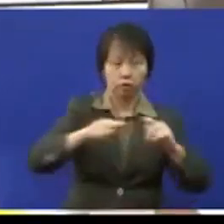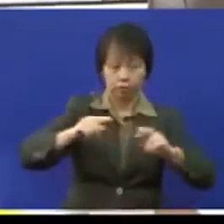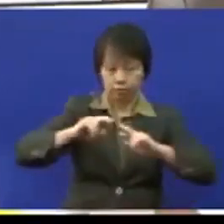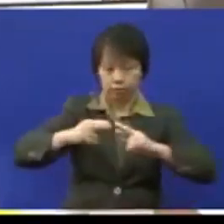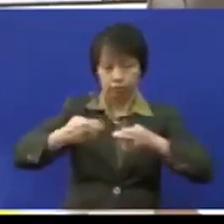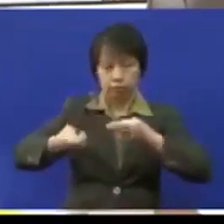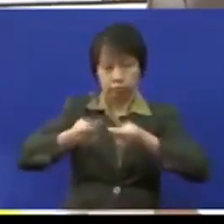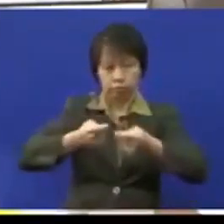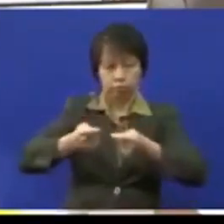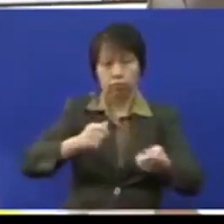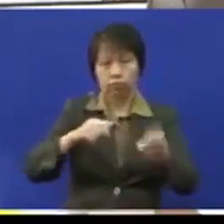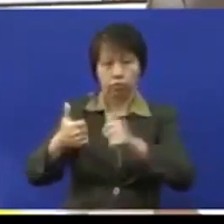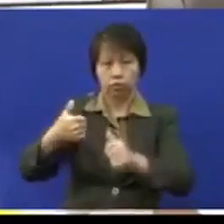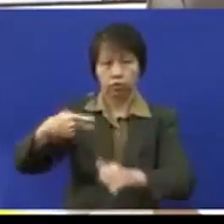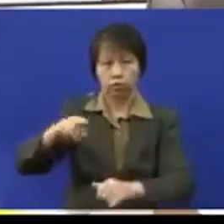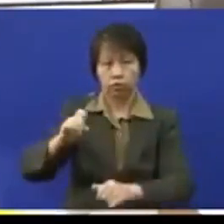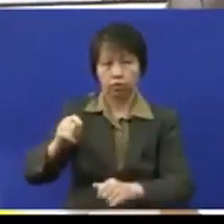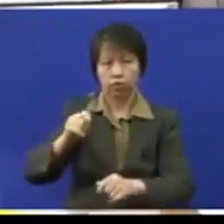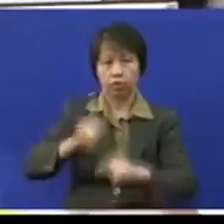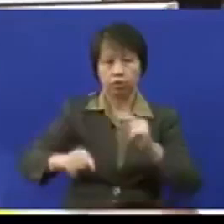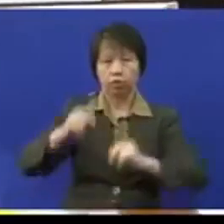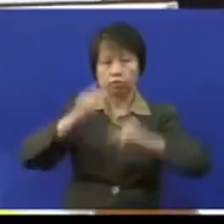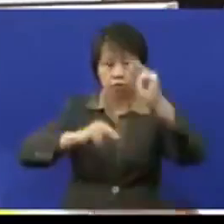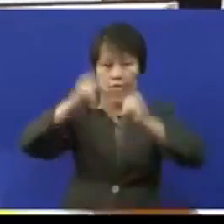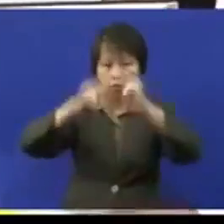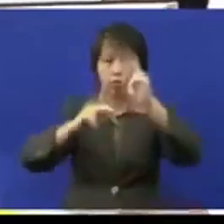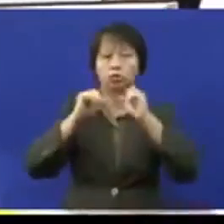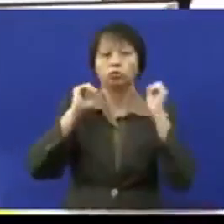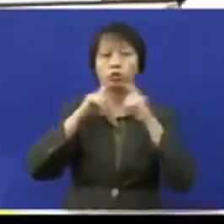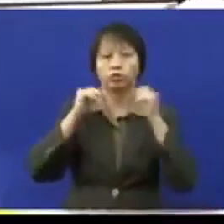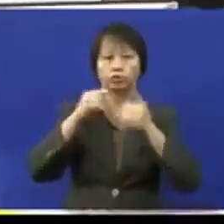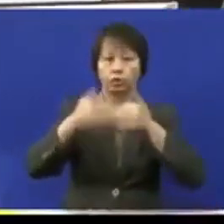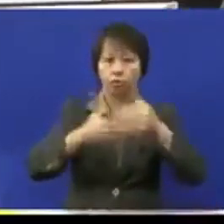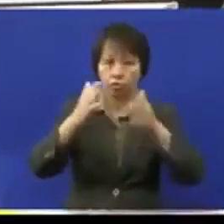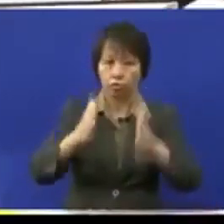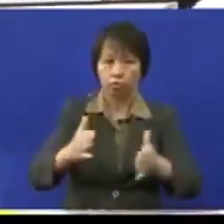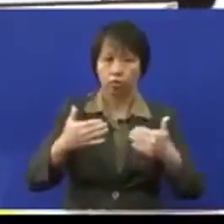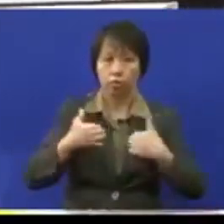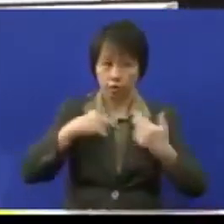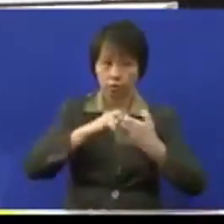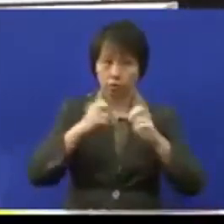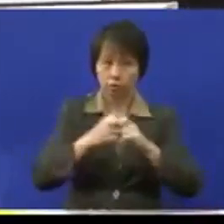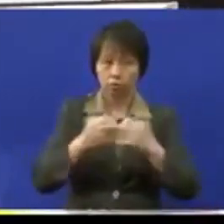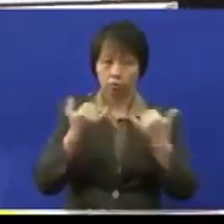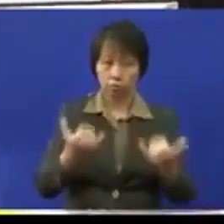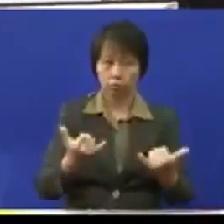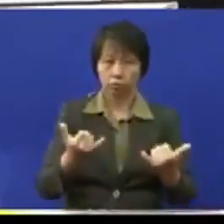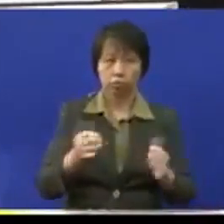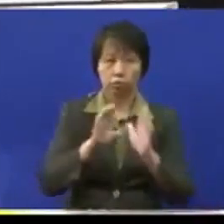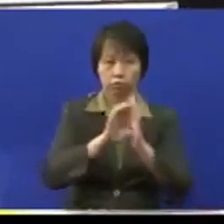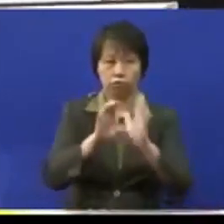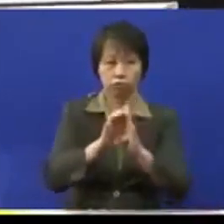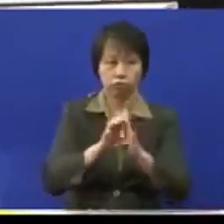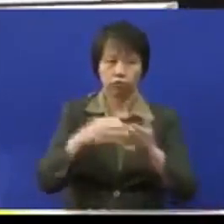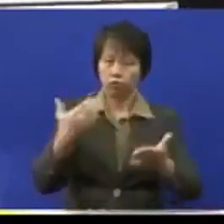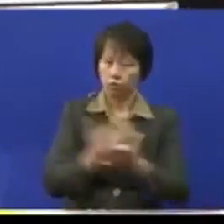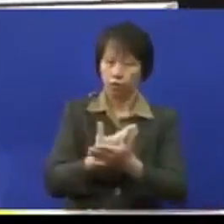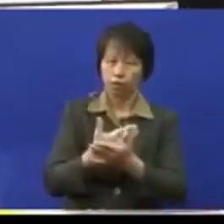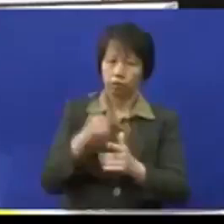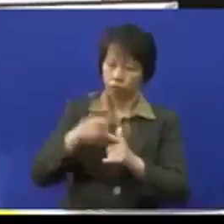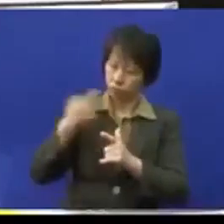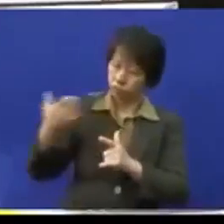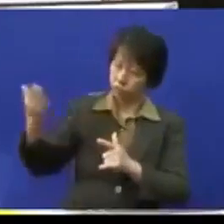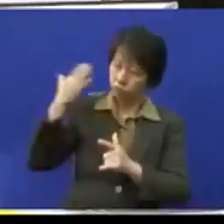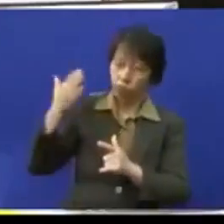PBT tetapi juga bangunan-pangunan swasta yang dibina oleh pemaju ada isu di sini dan salah satu contoh yang saya terima baru saja sepuluh yang lepas